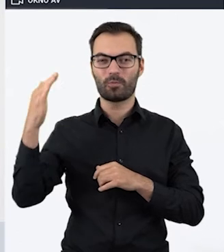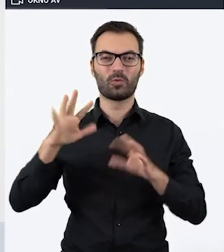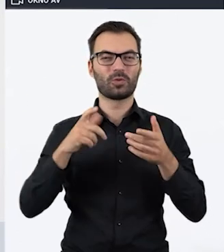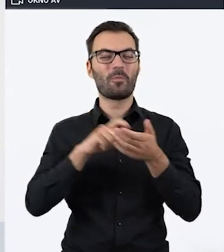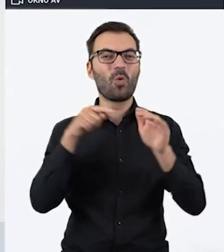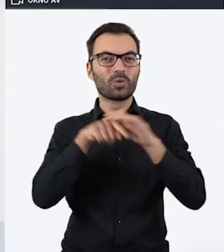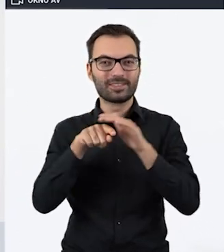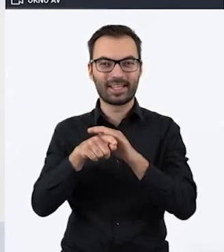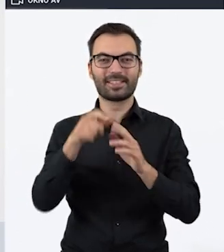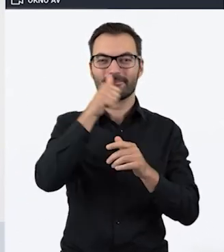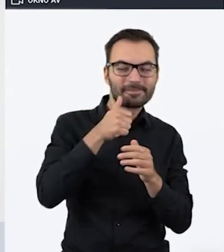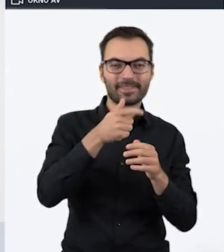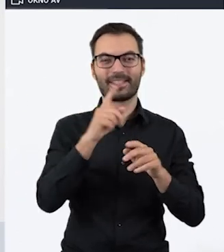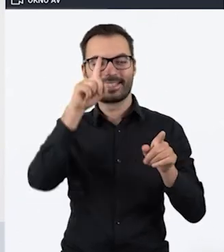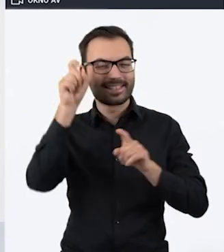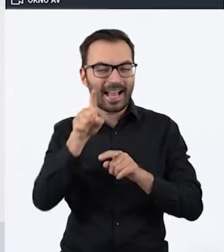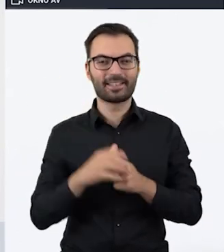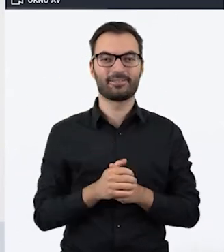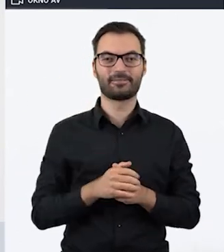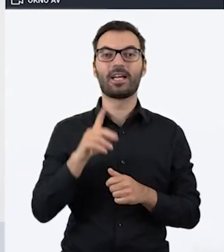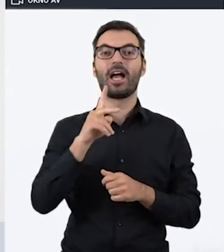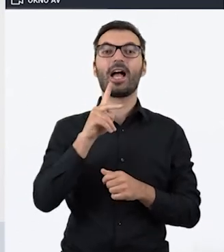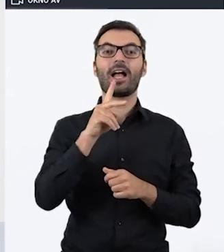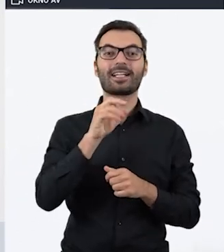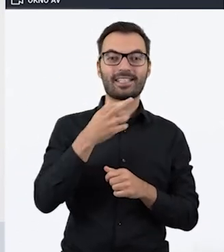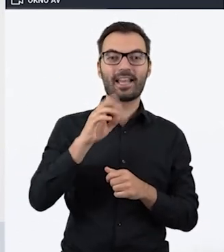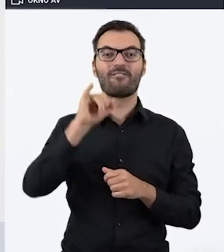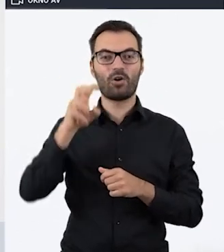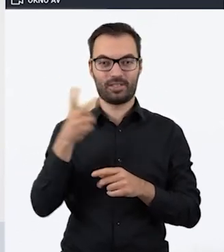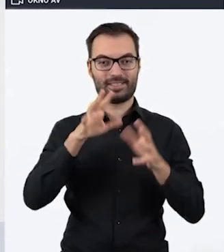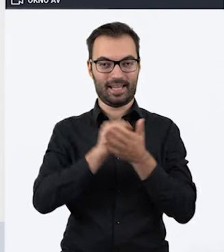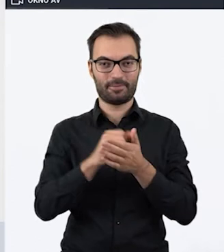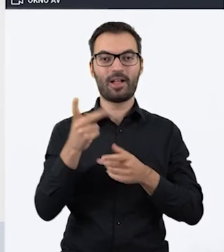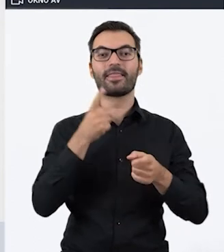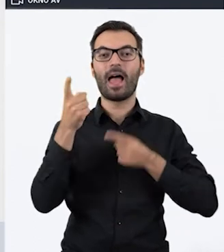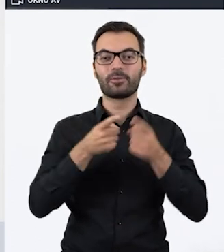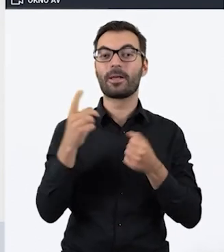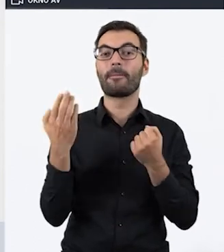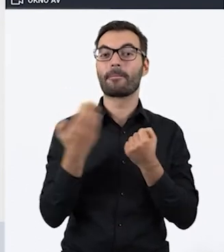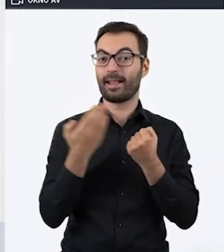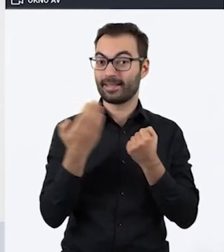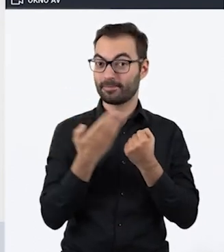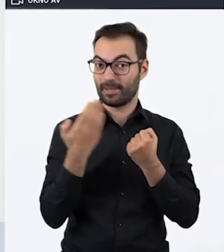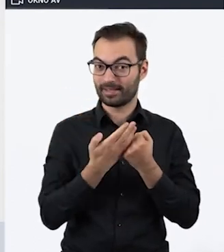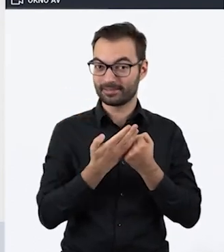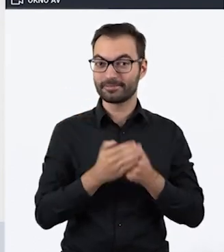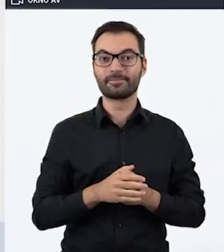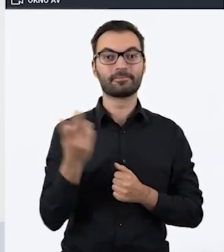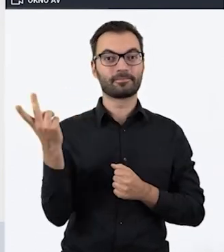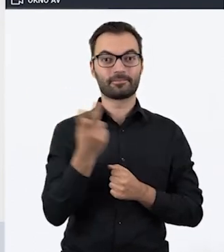Tym tematem zajmie się Ksania Erdman i Wojciech Wałontor. Są to nauczyciele matematyki, którzy